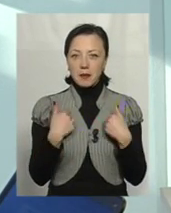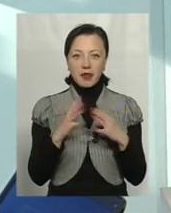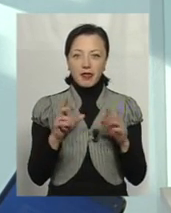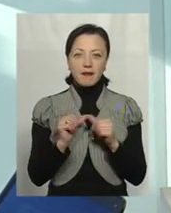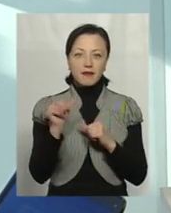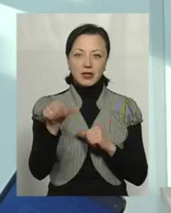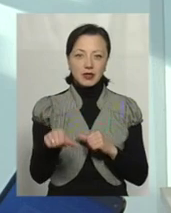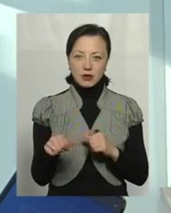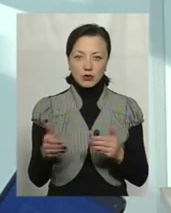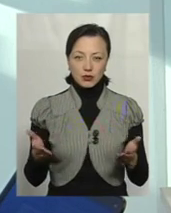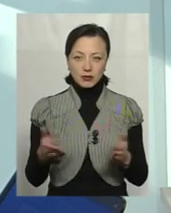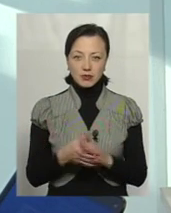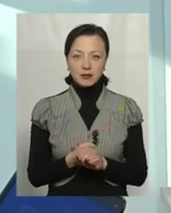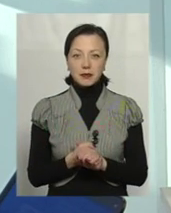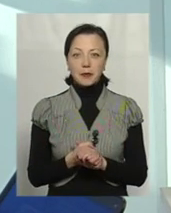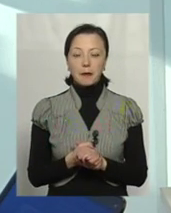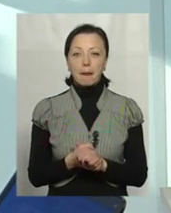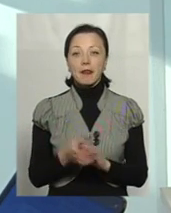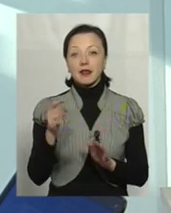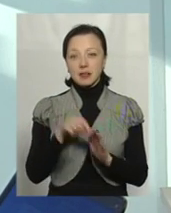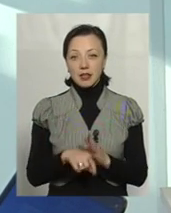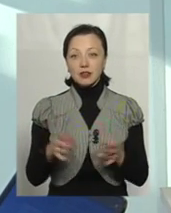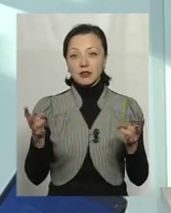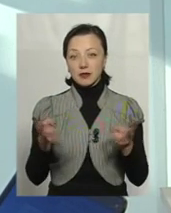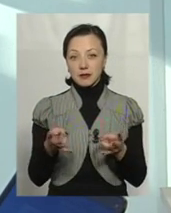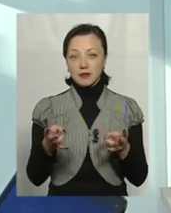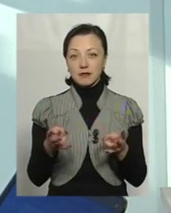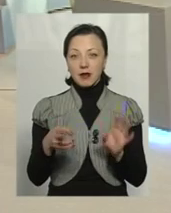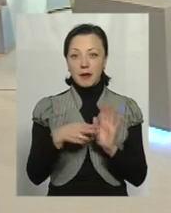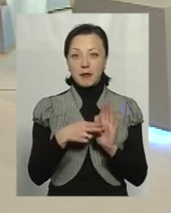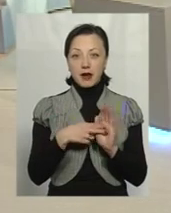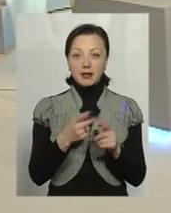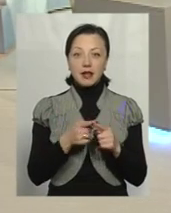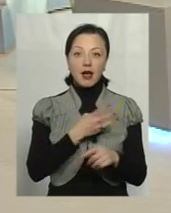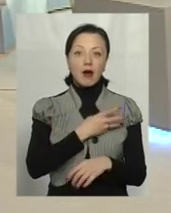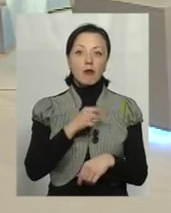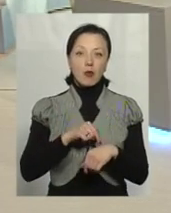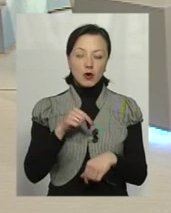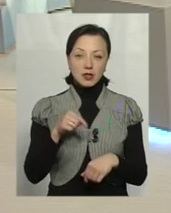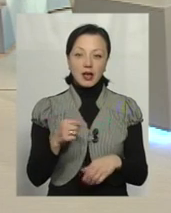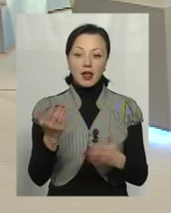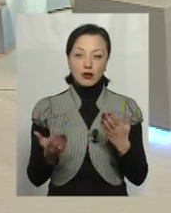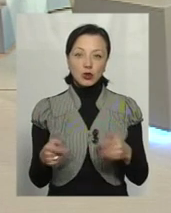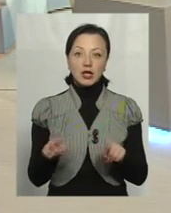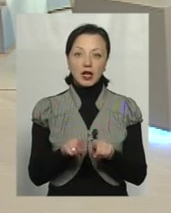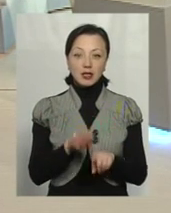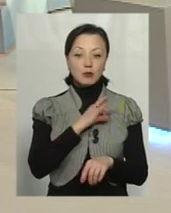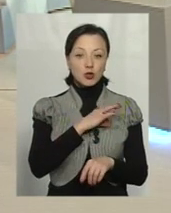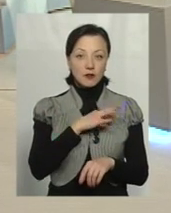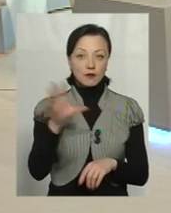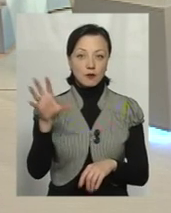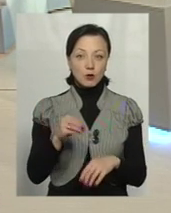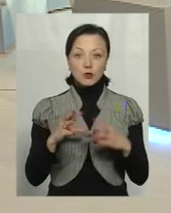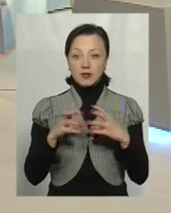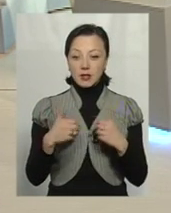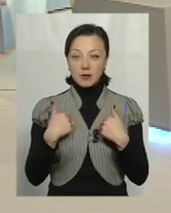якісь в чомусь інакше. Бренд – це емоції. Звичайно. Раз такі споживачі у всьому світі, в